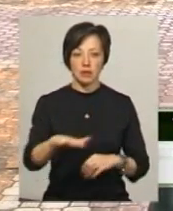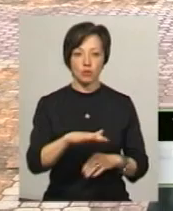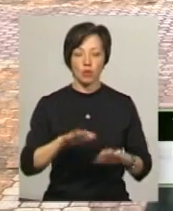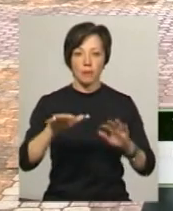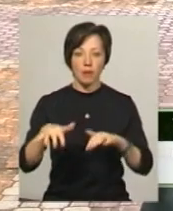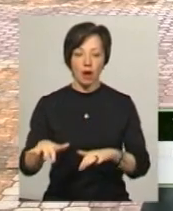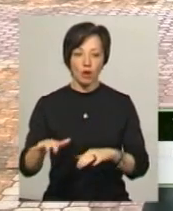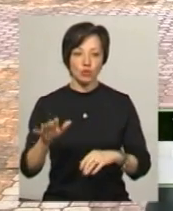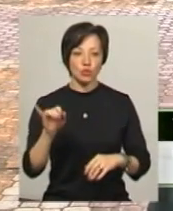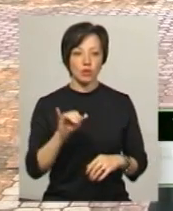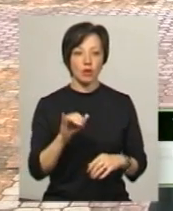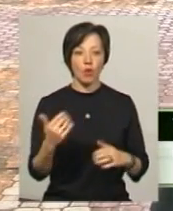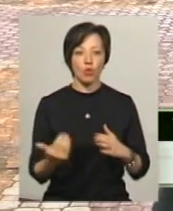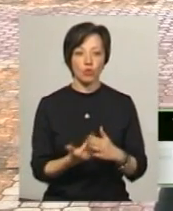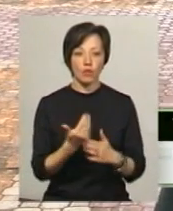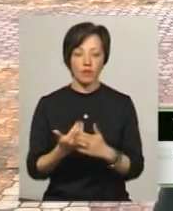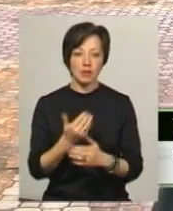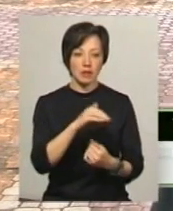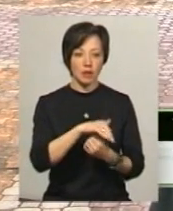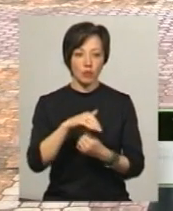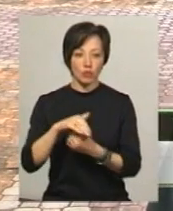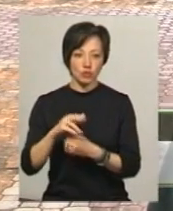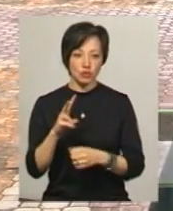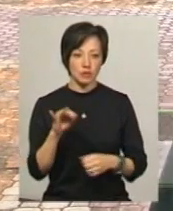пляжу Оновити грибочки,